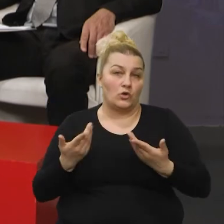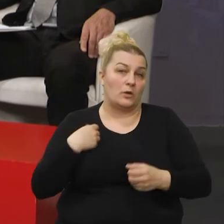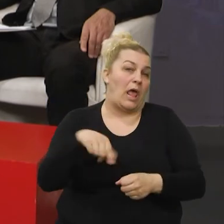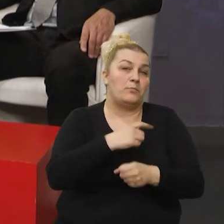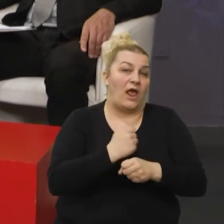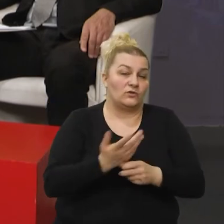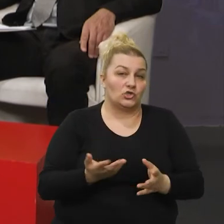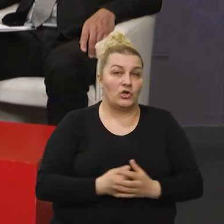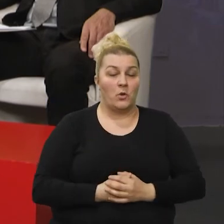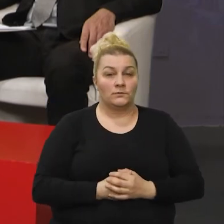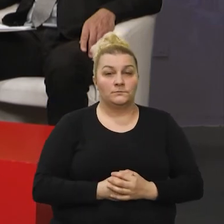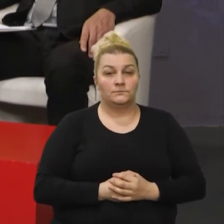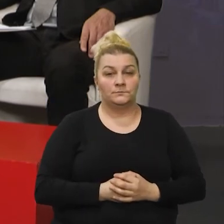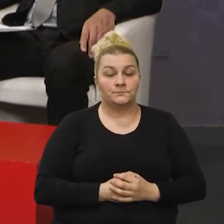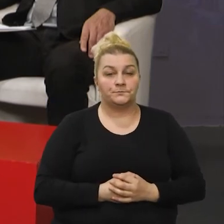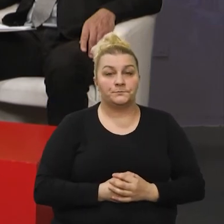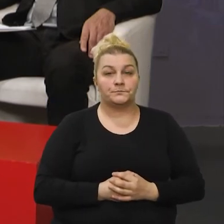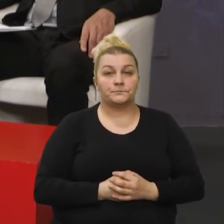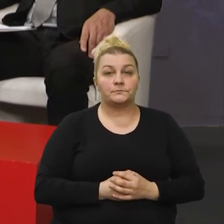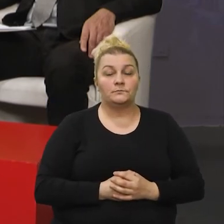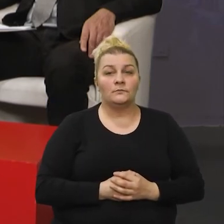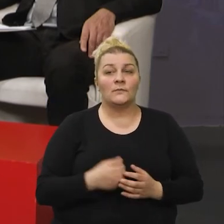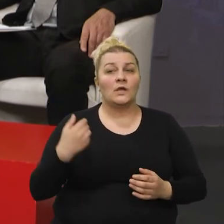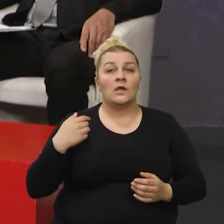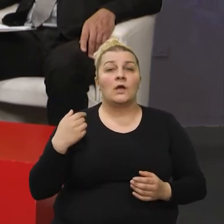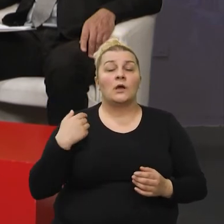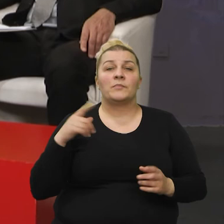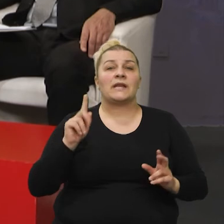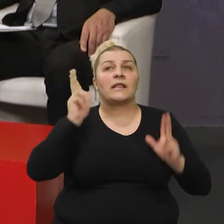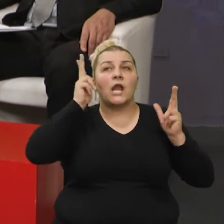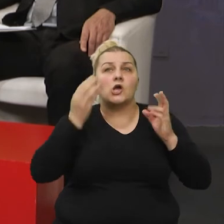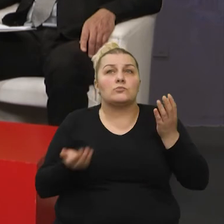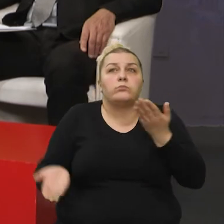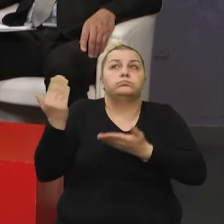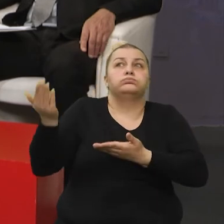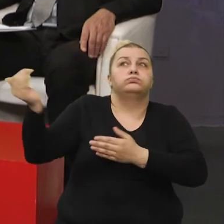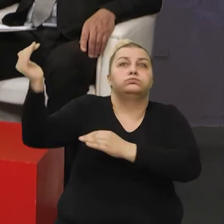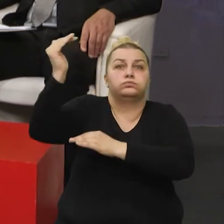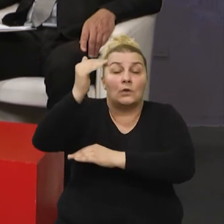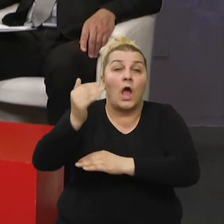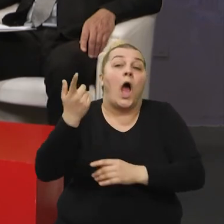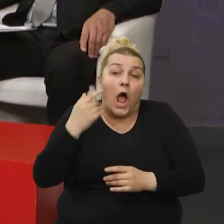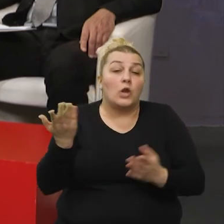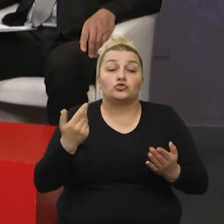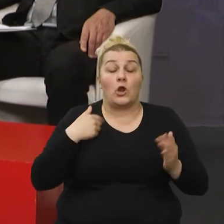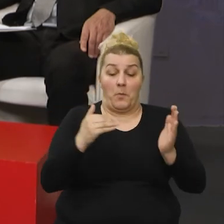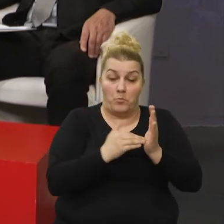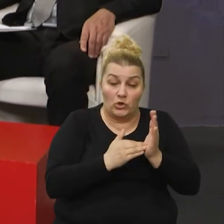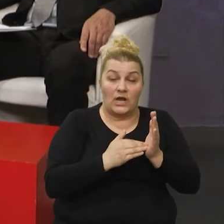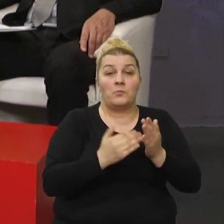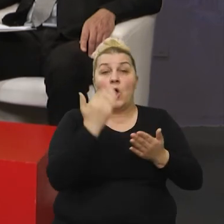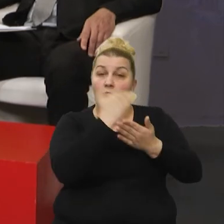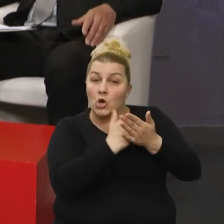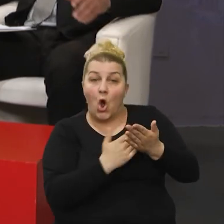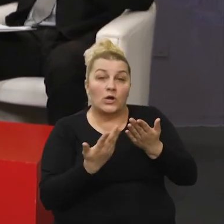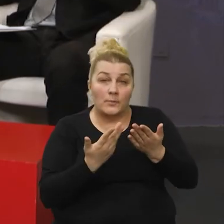napravit ćemo to. Tako da, ne tražimo kruha svrpogače, ali u našim onih okvirima, našim programima, oni su uvijek